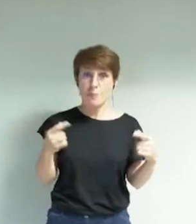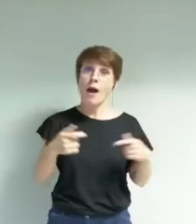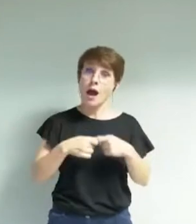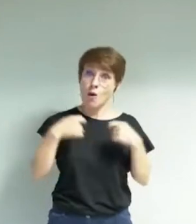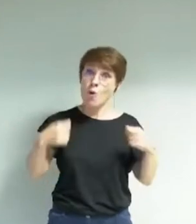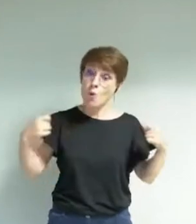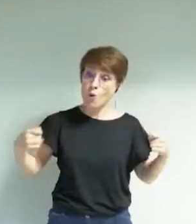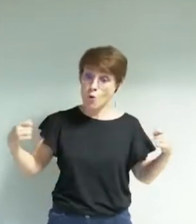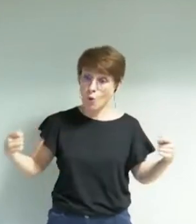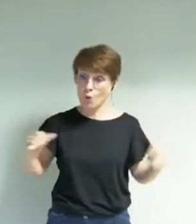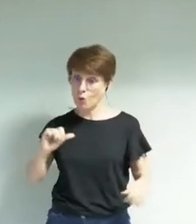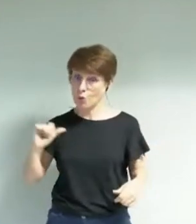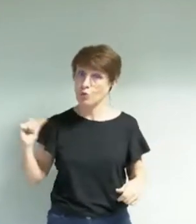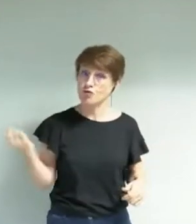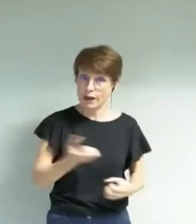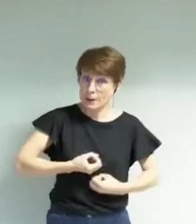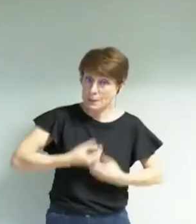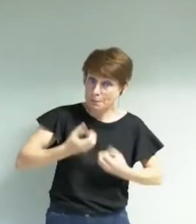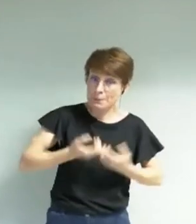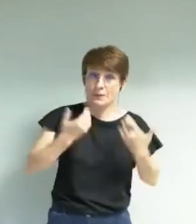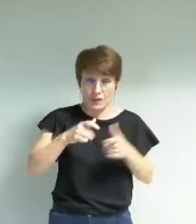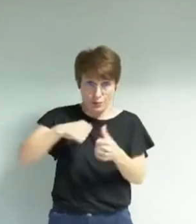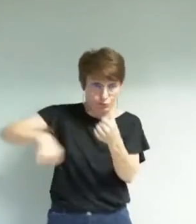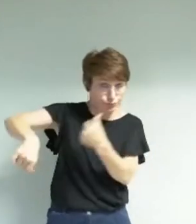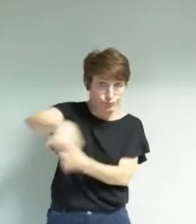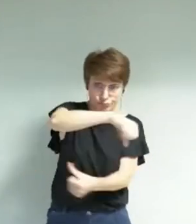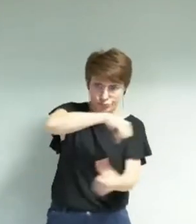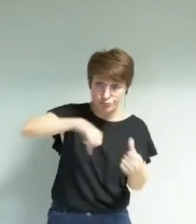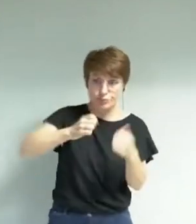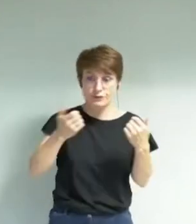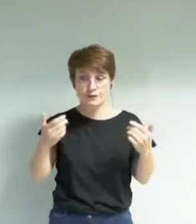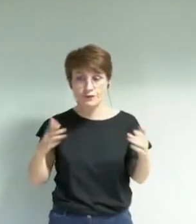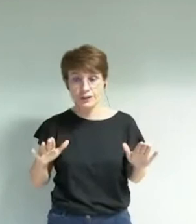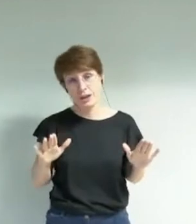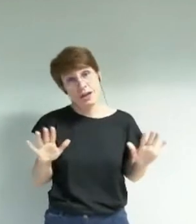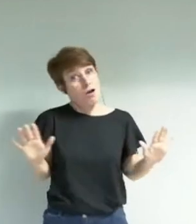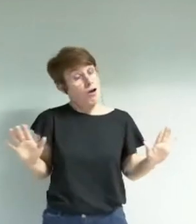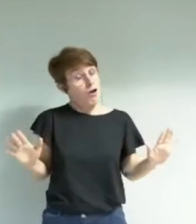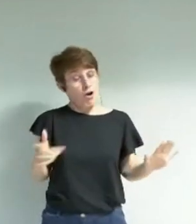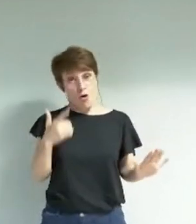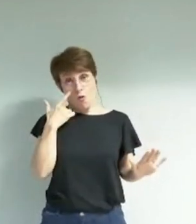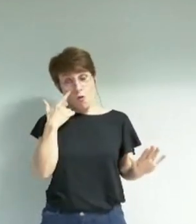chacun a s'exprimer et où on voit la nature aussi des